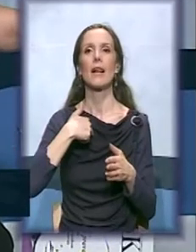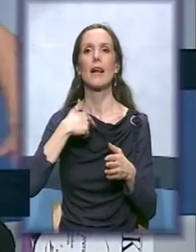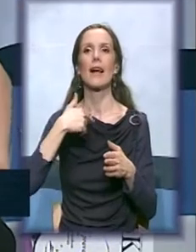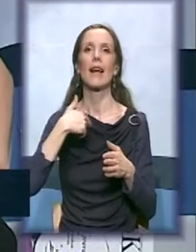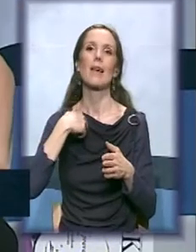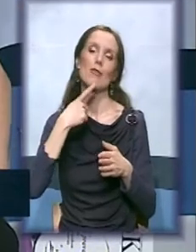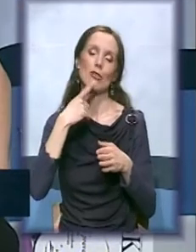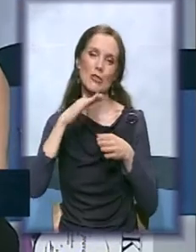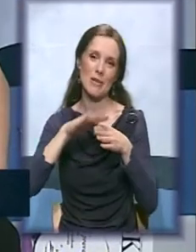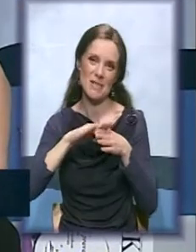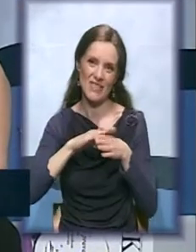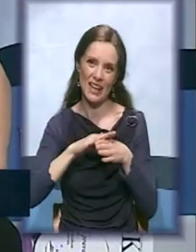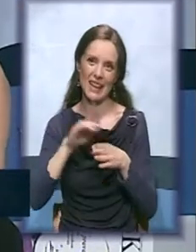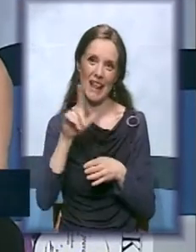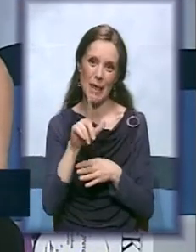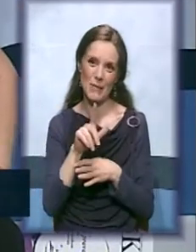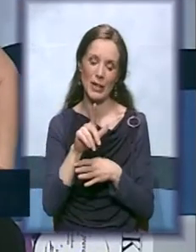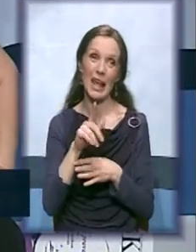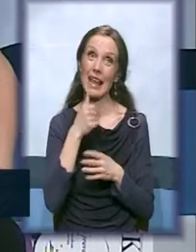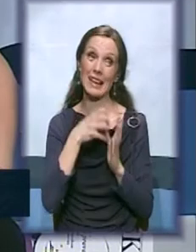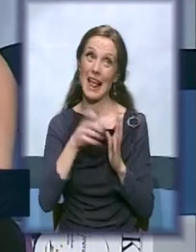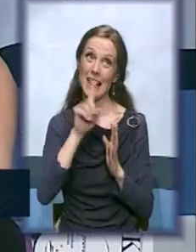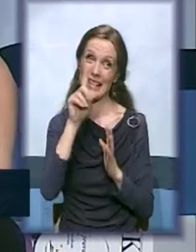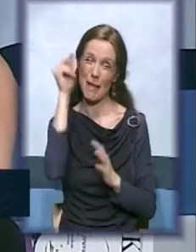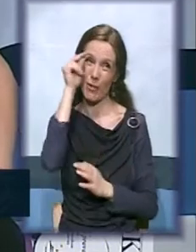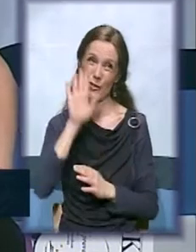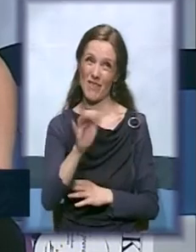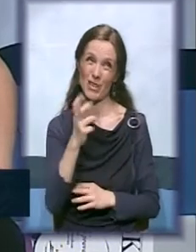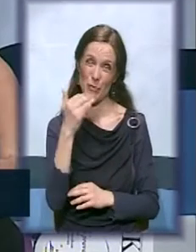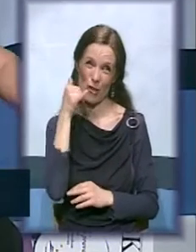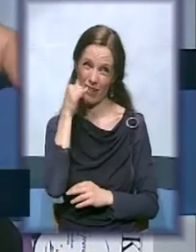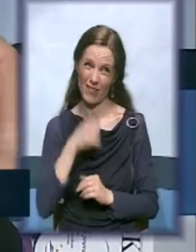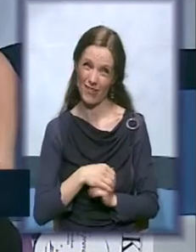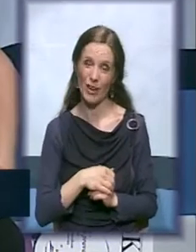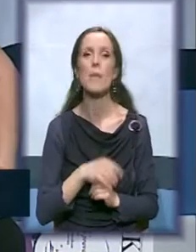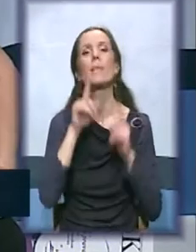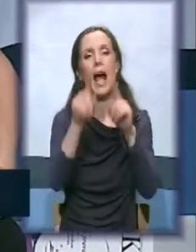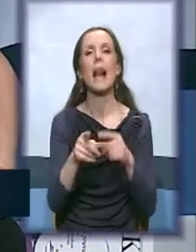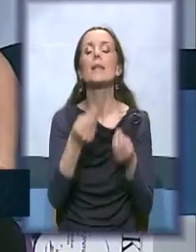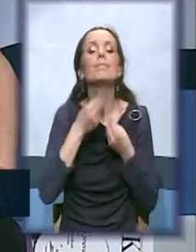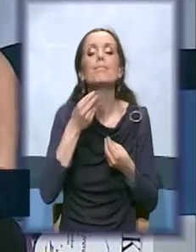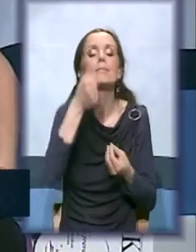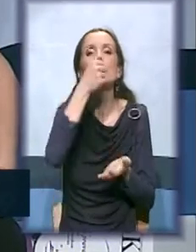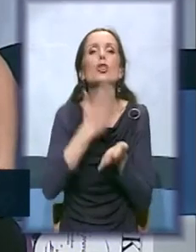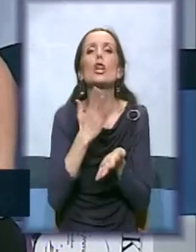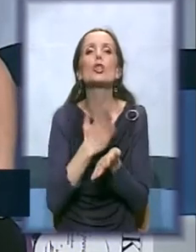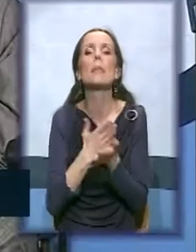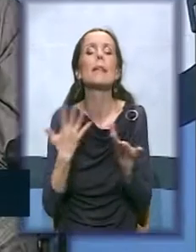kažem izvinite. Lepojka, nisam naučila i dalje broj telefona kako ide. Ali šta će sve dešavati? Kako